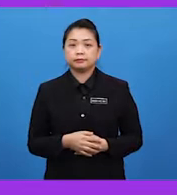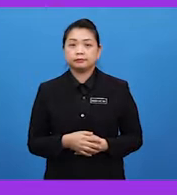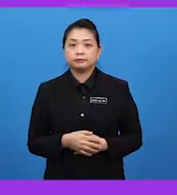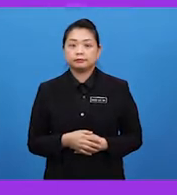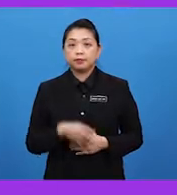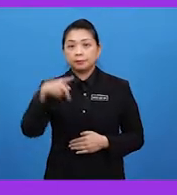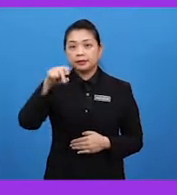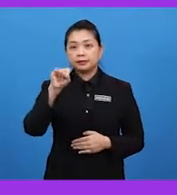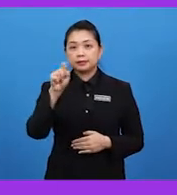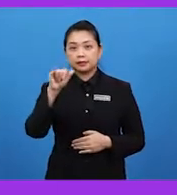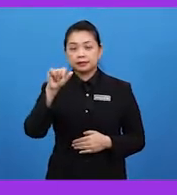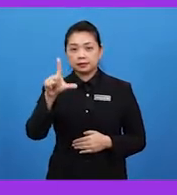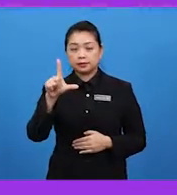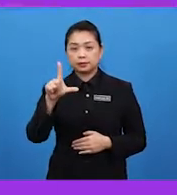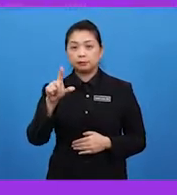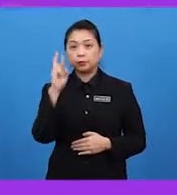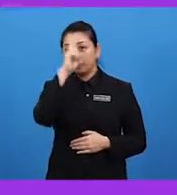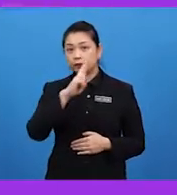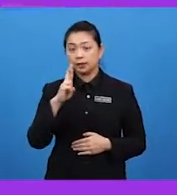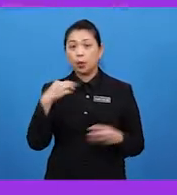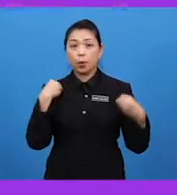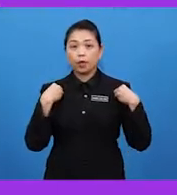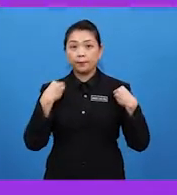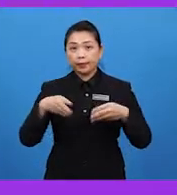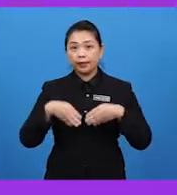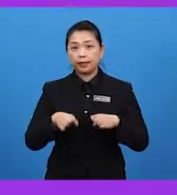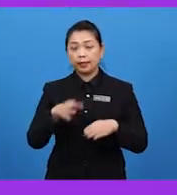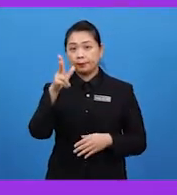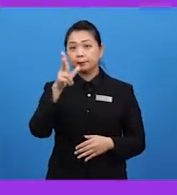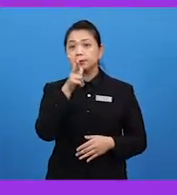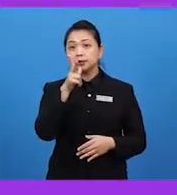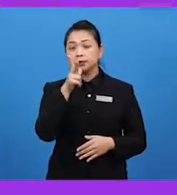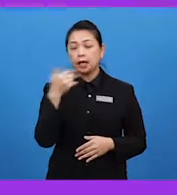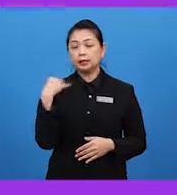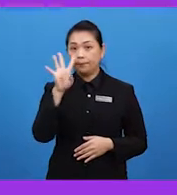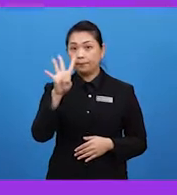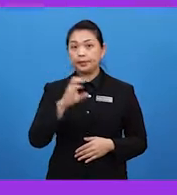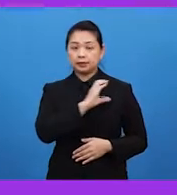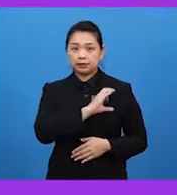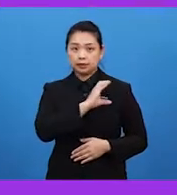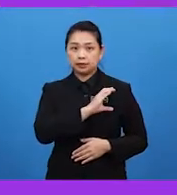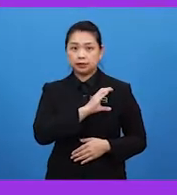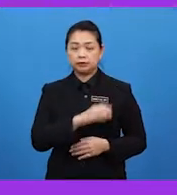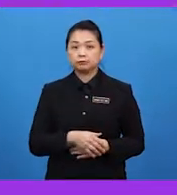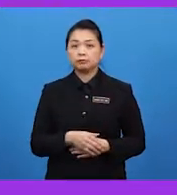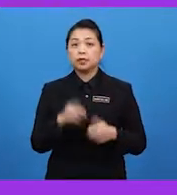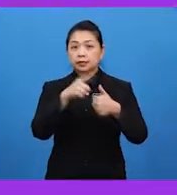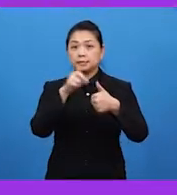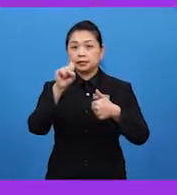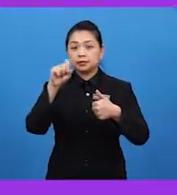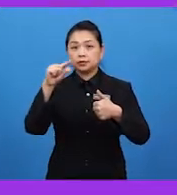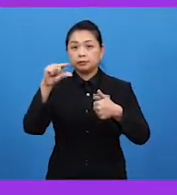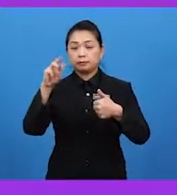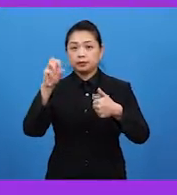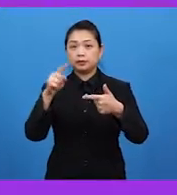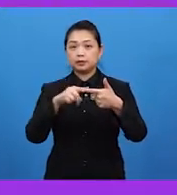Pistil merupakan organ pembiakan bertina yang mempunyai empat ciri khusus iaitu stigma,